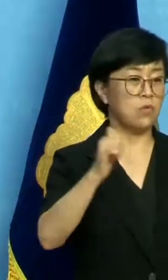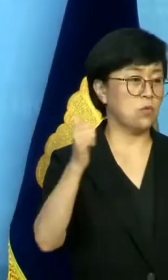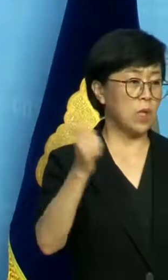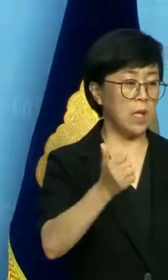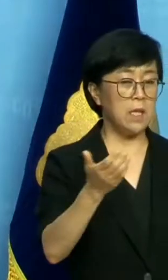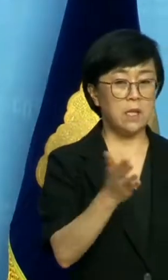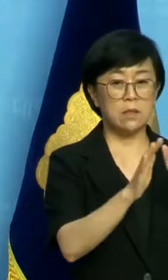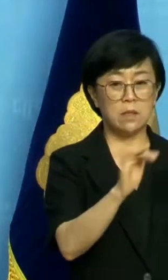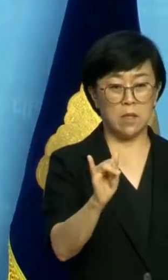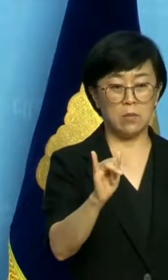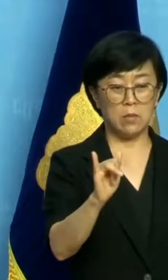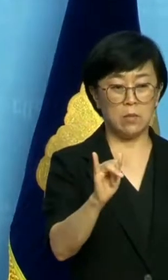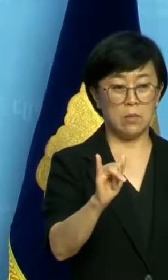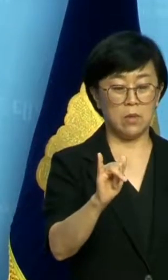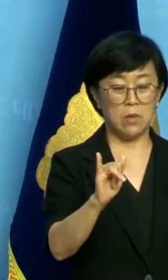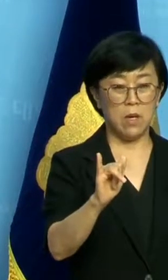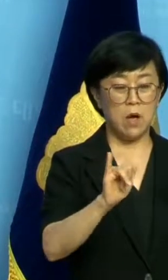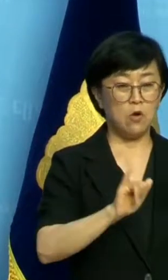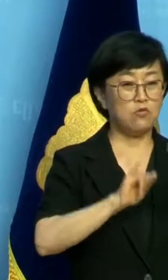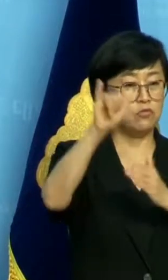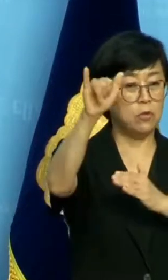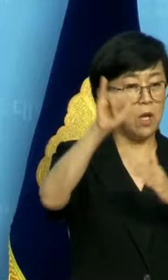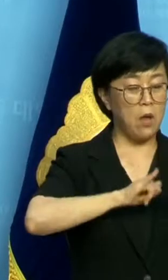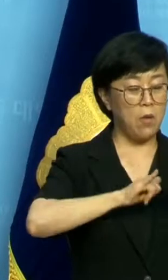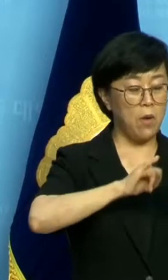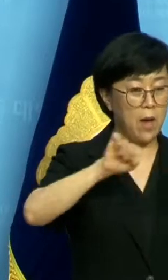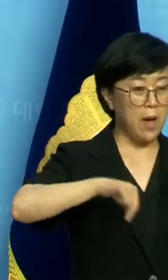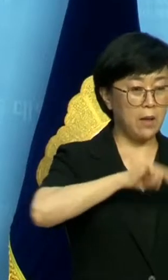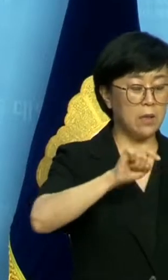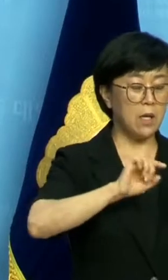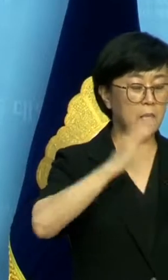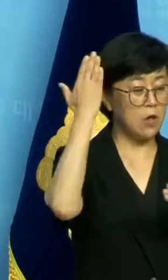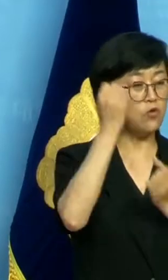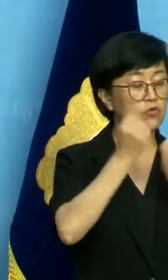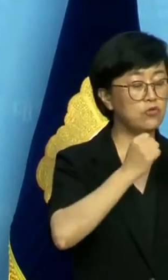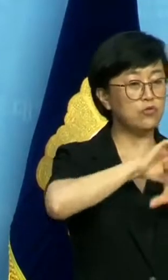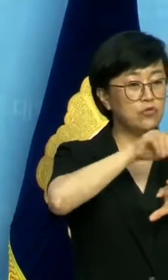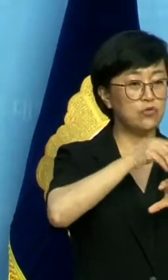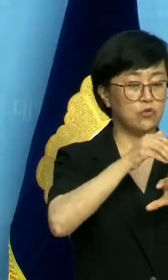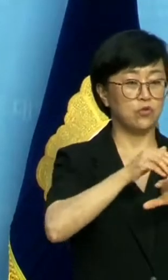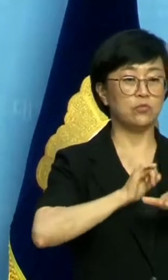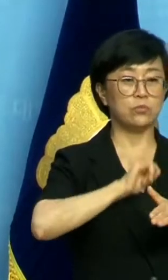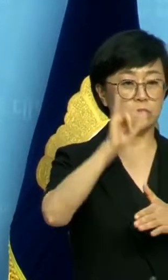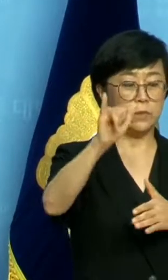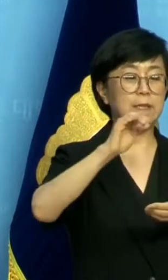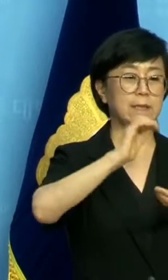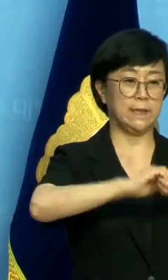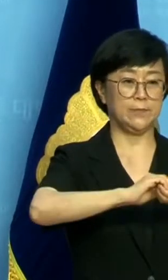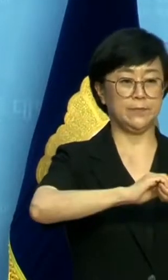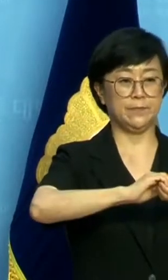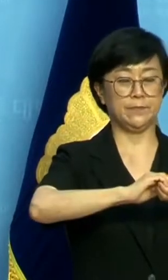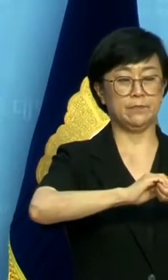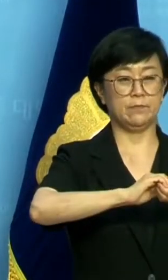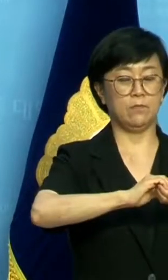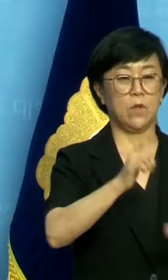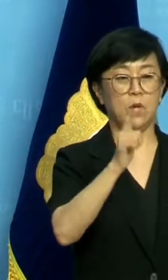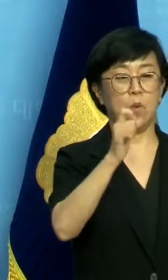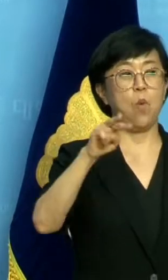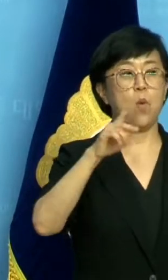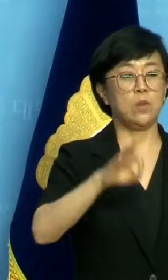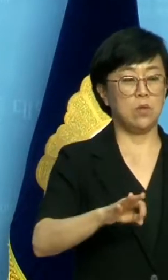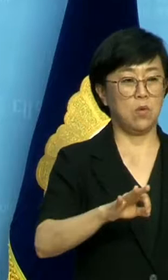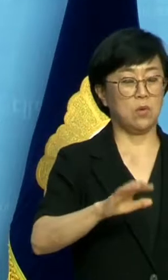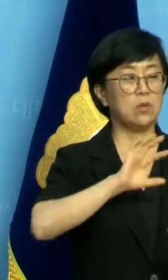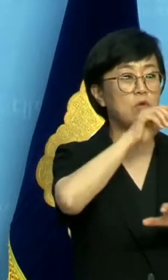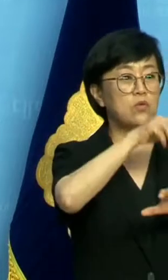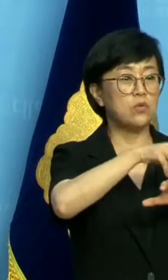직원의 국내외 연수 출장을 전면 제안합니다 고성연수원 숙소